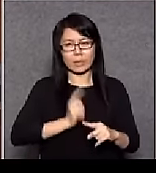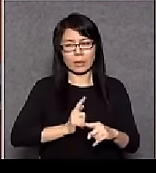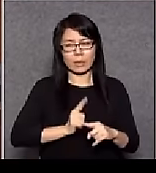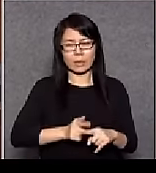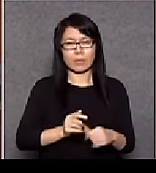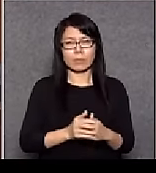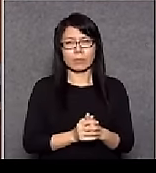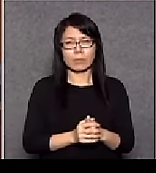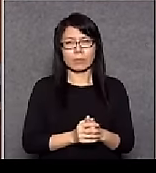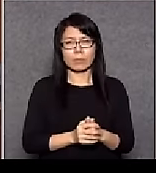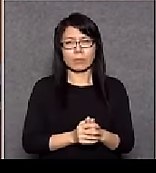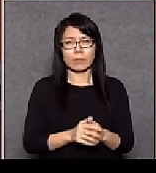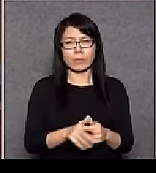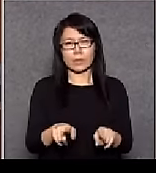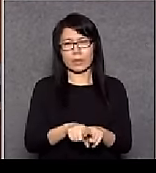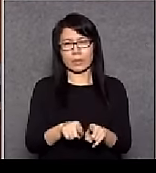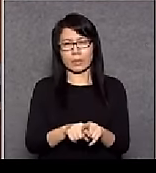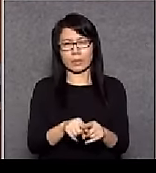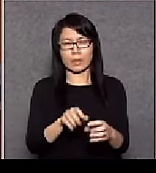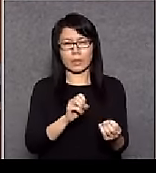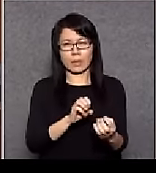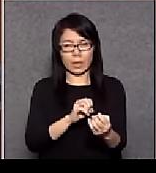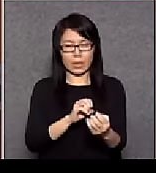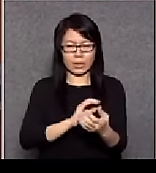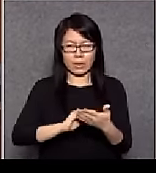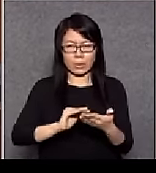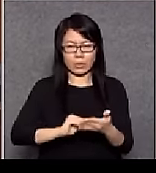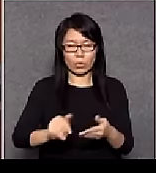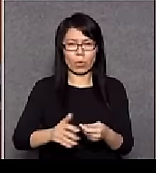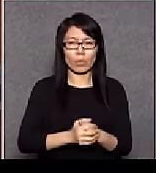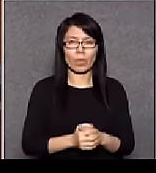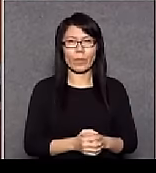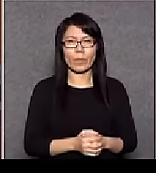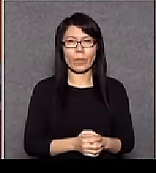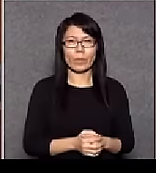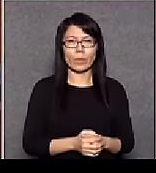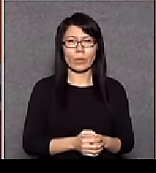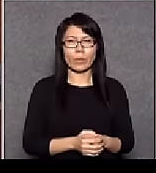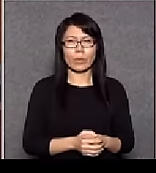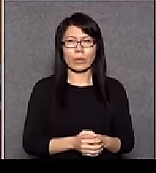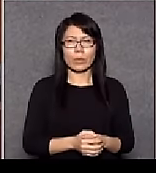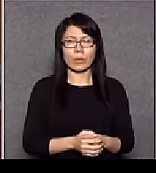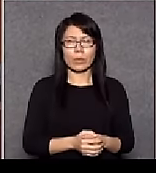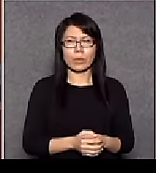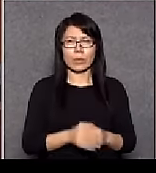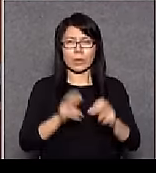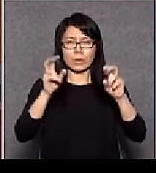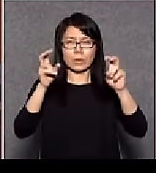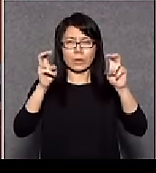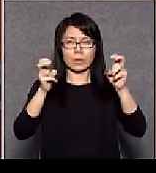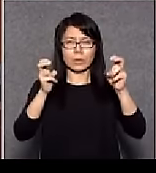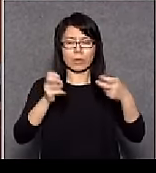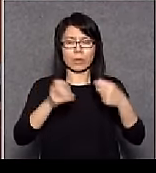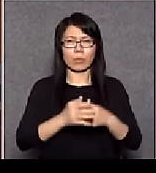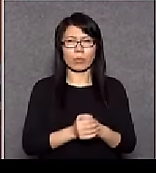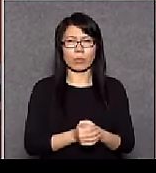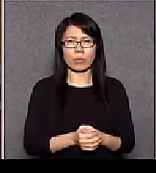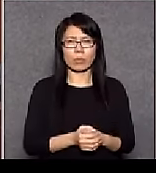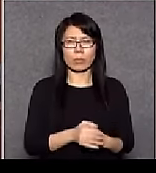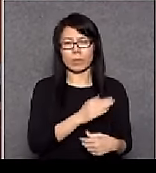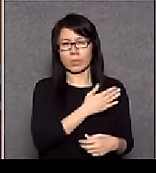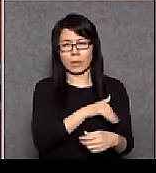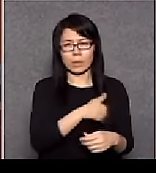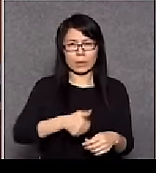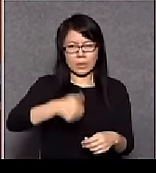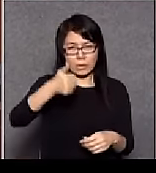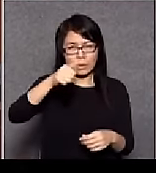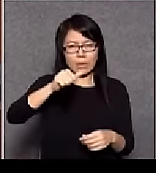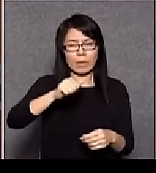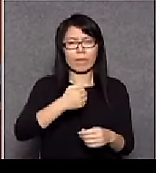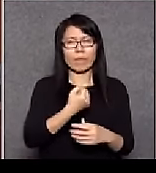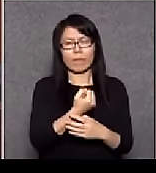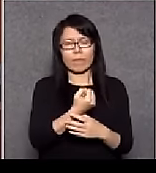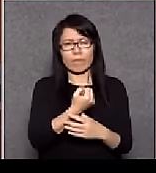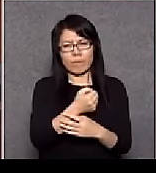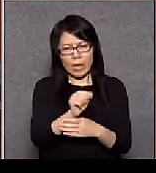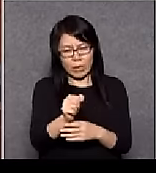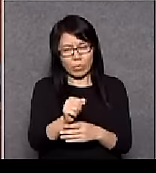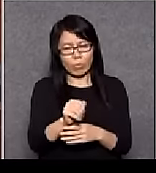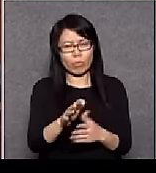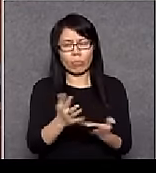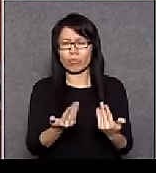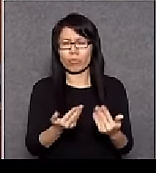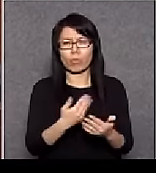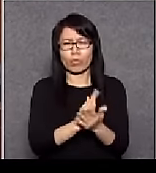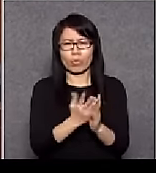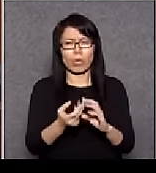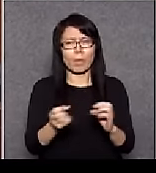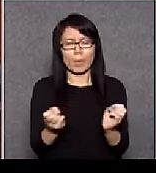大家檢查一個統論這句議案即不管贊成好反對好即我們進行一個激烈